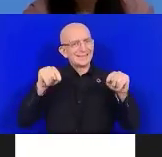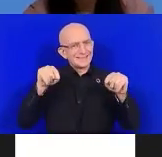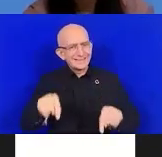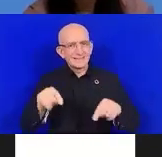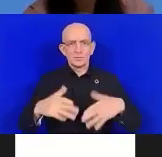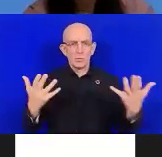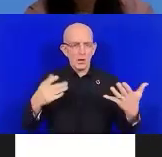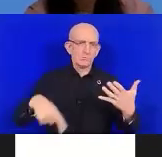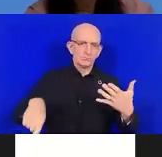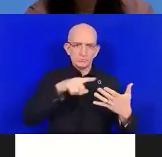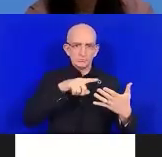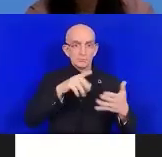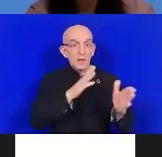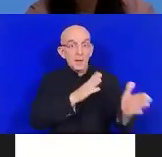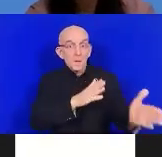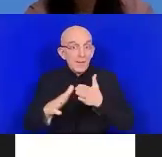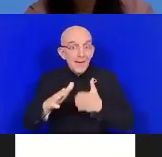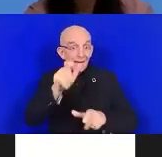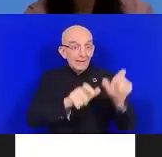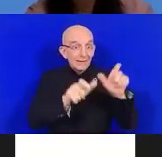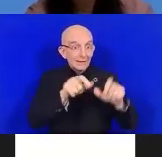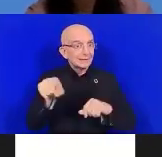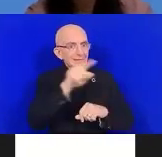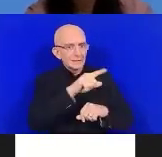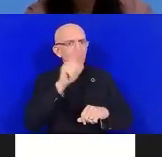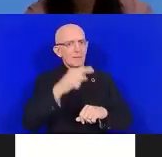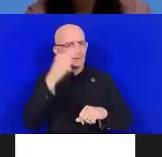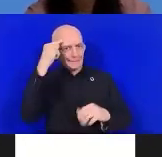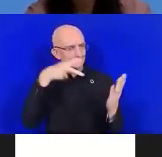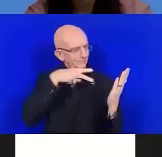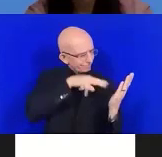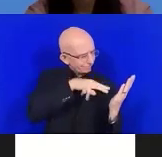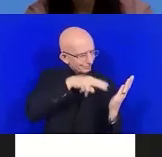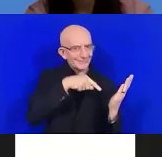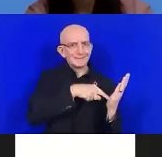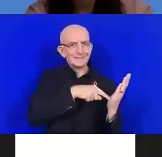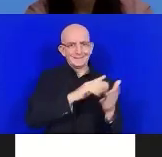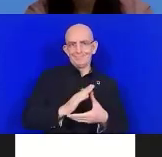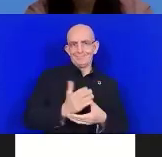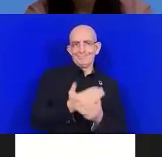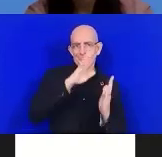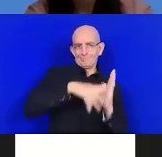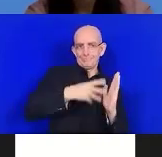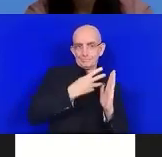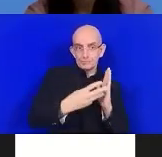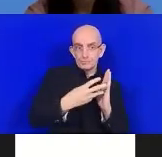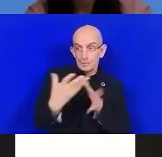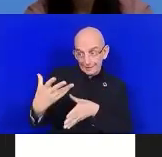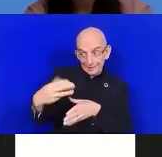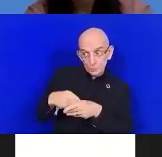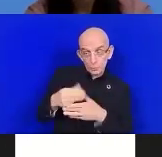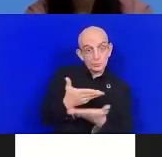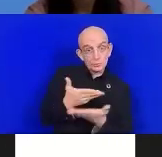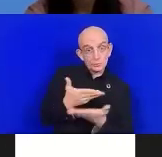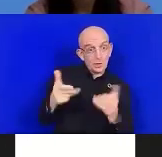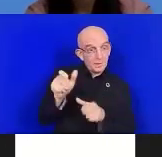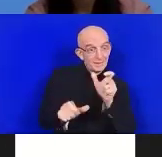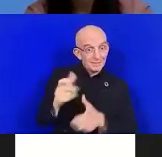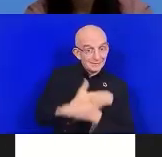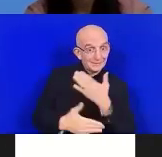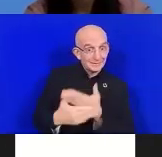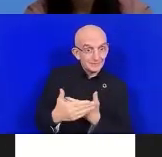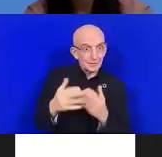bord en termes de risque de catastrophe. Et bien sûr, cela a été lancé il a de cela quelques mois et permet aux